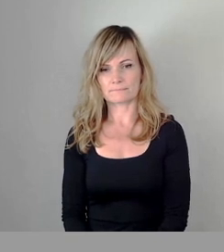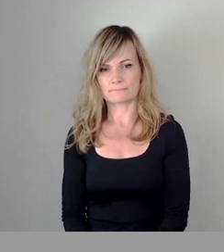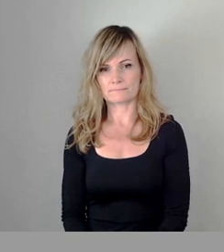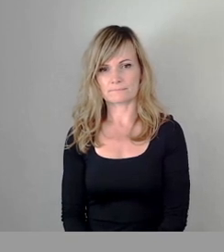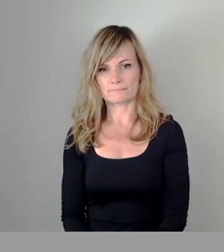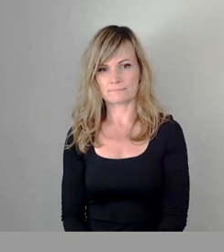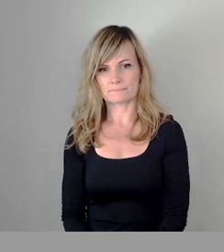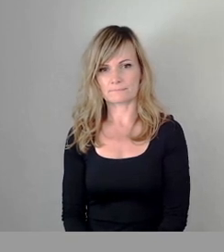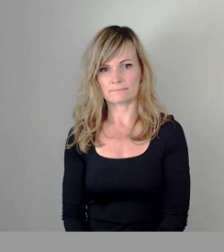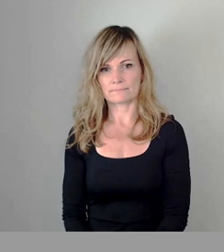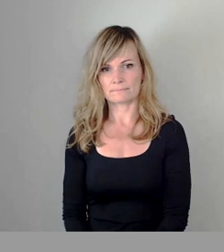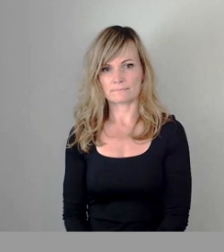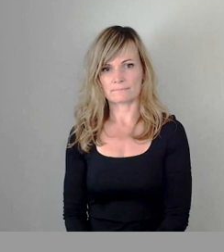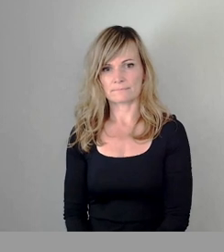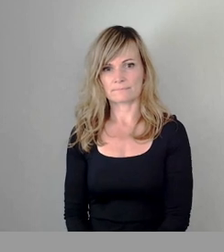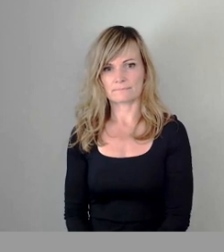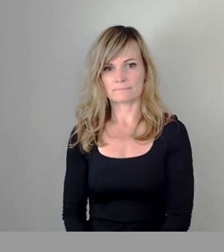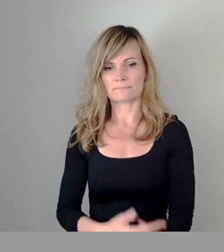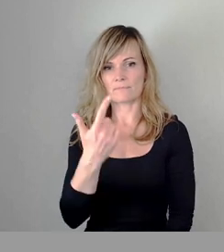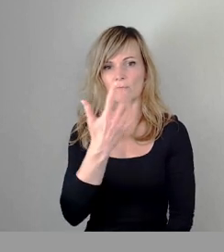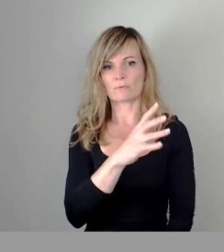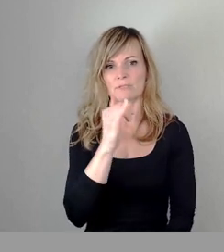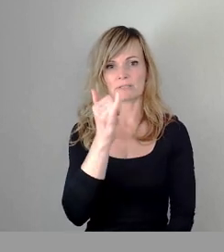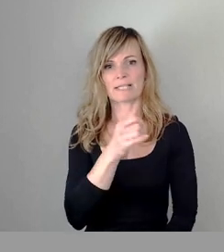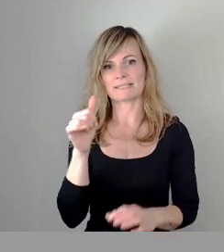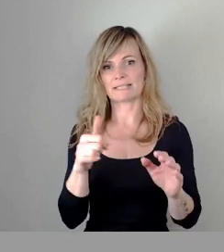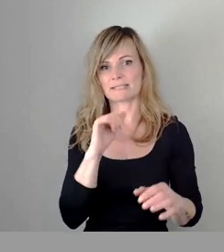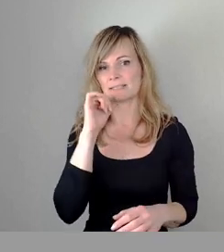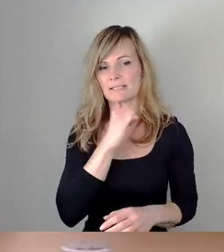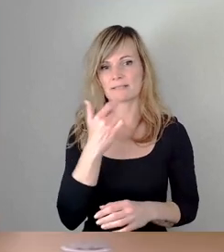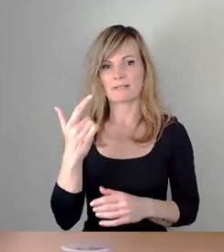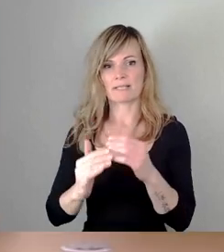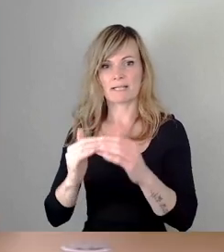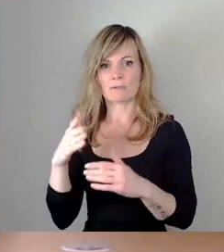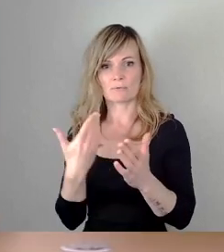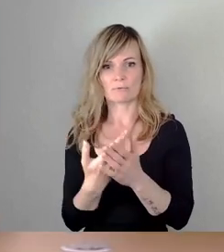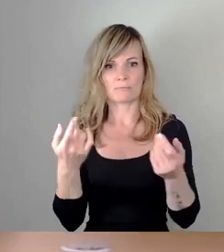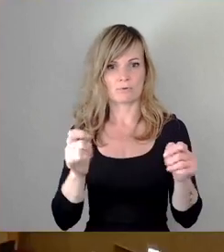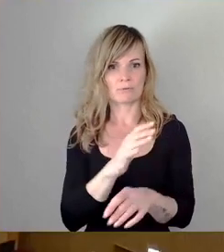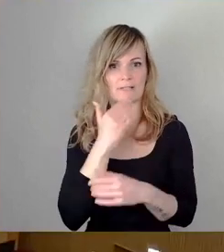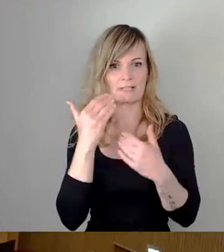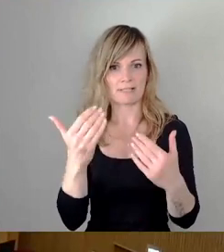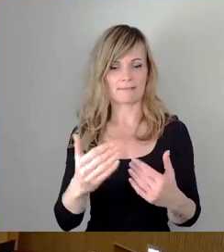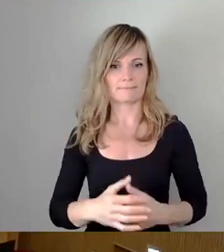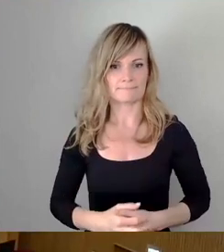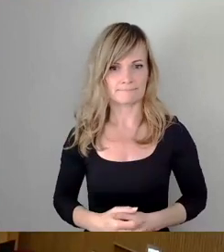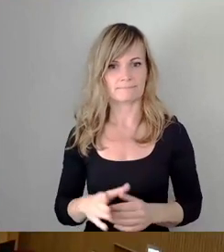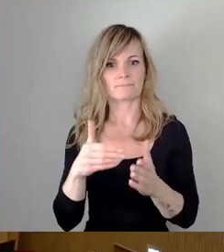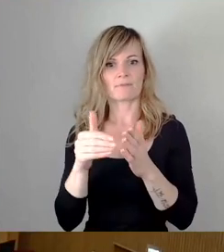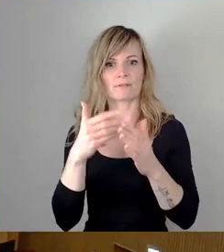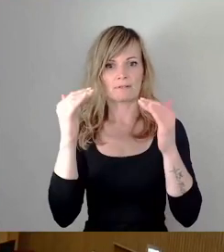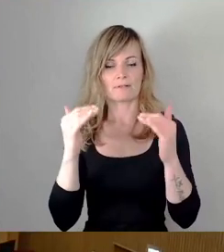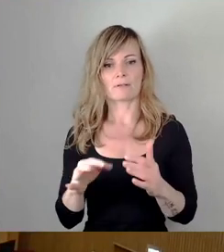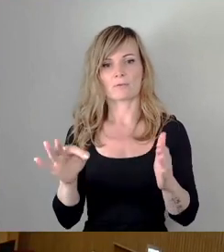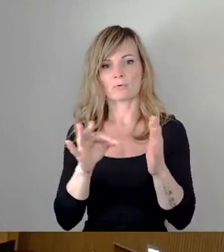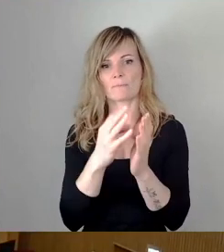Dann ist das mit 42 Ja, 16 Nein, zwei Enthaltungen so beschlossen. Vielen Dank. Wir machen weiter mit Tagesordnungspunkt 24.